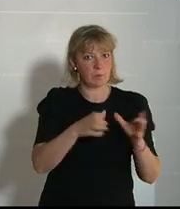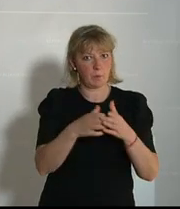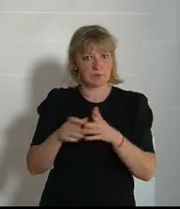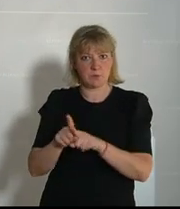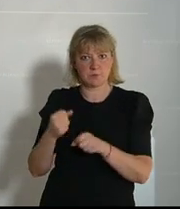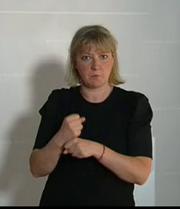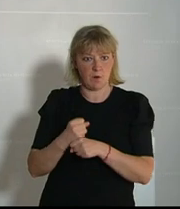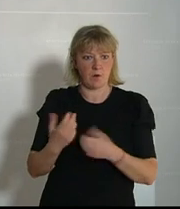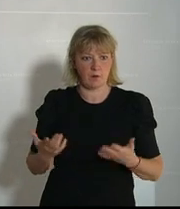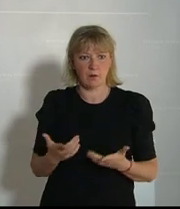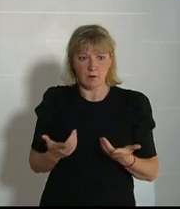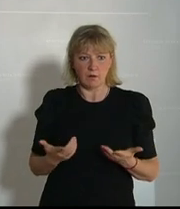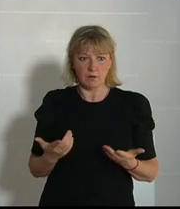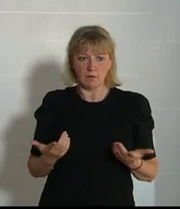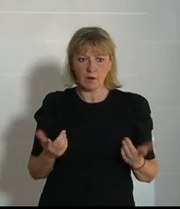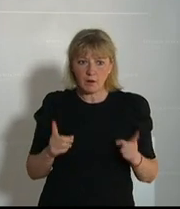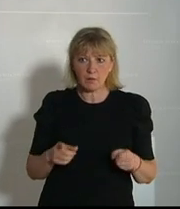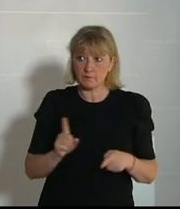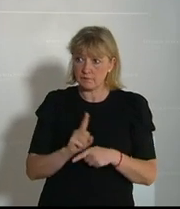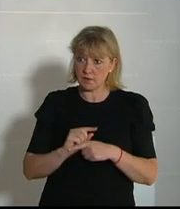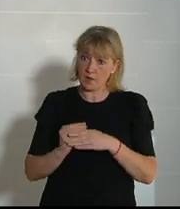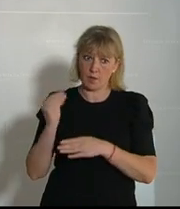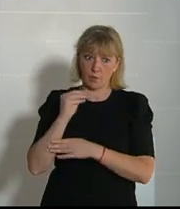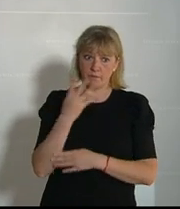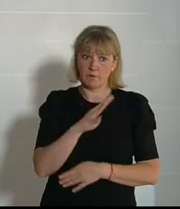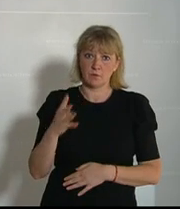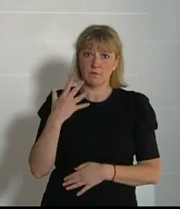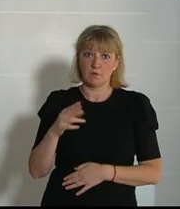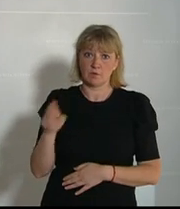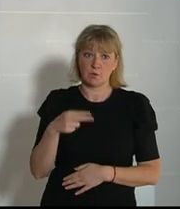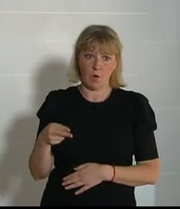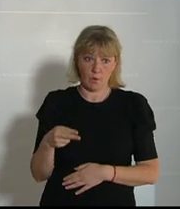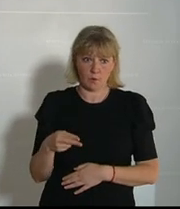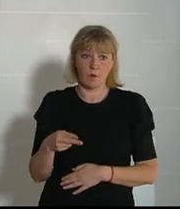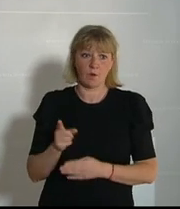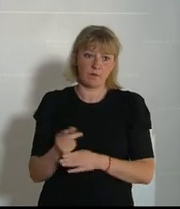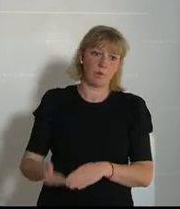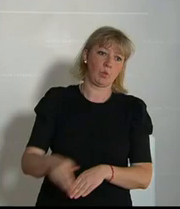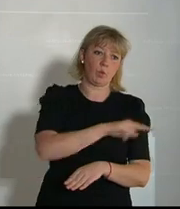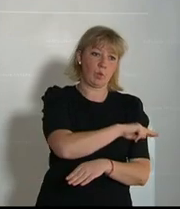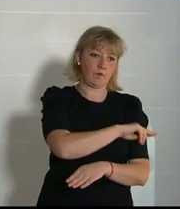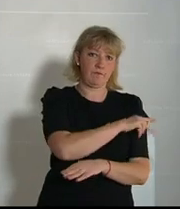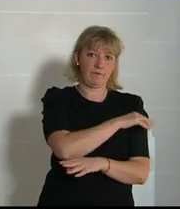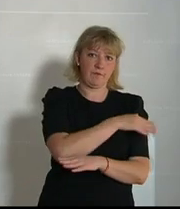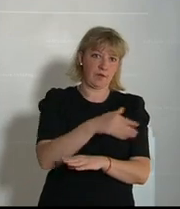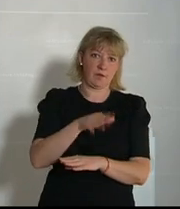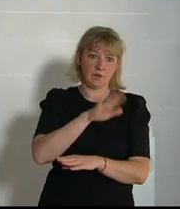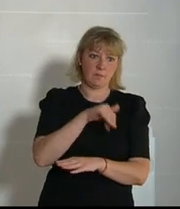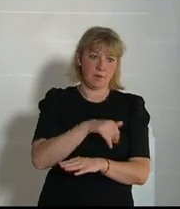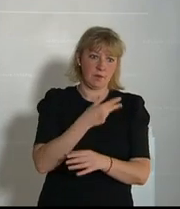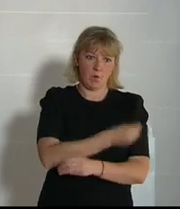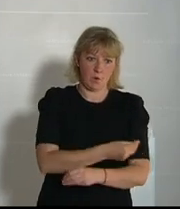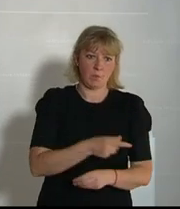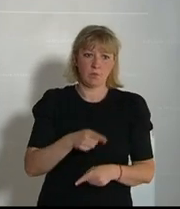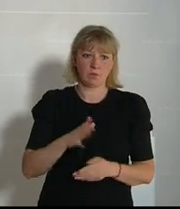ohne betroffen zu sein wirklich, eine Erhöhung um 450 Euro rückwirkend ab Jänner zu bekommen